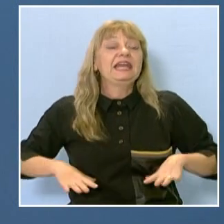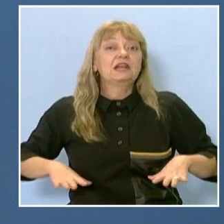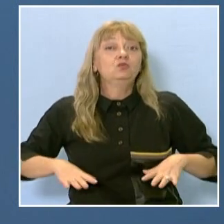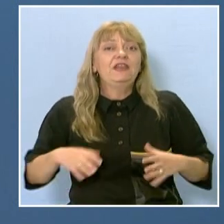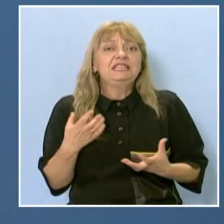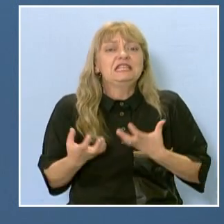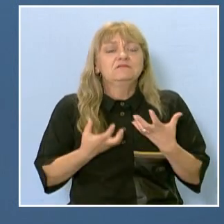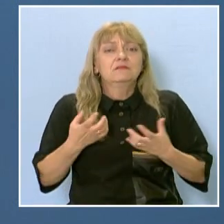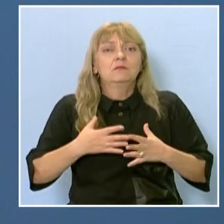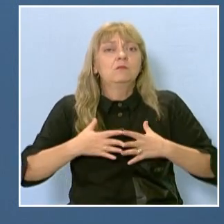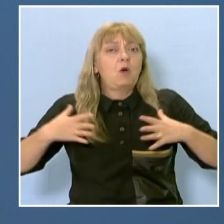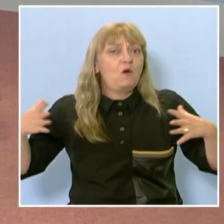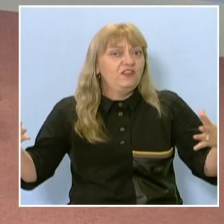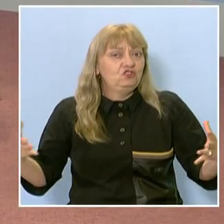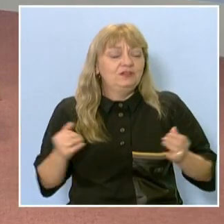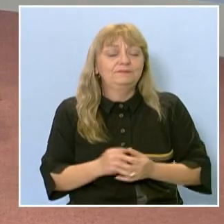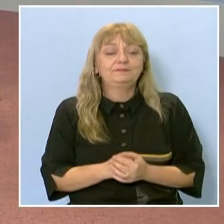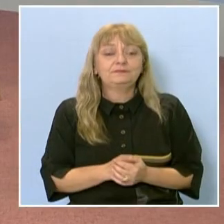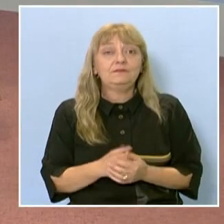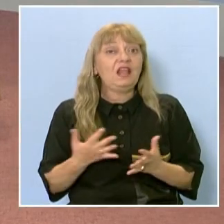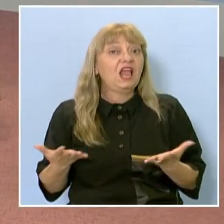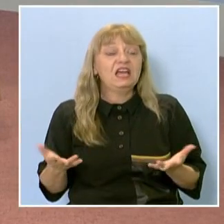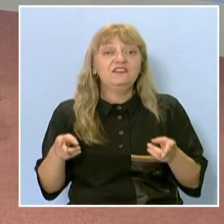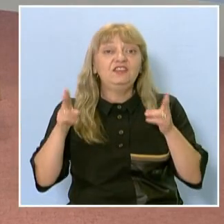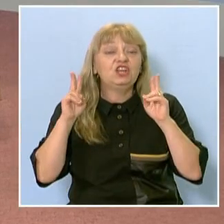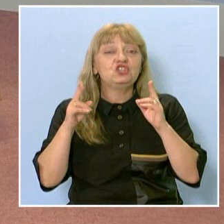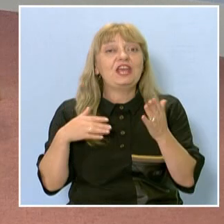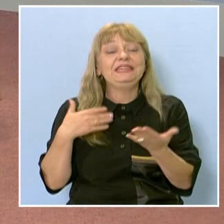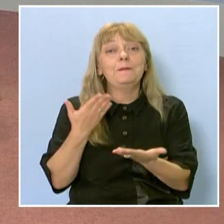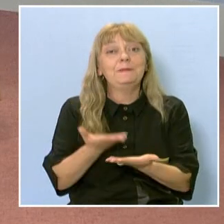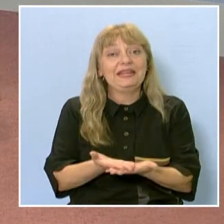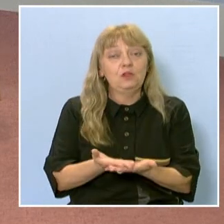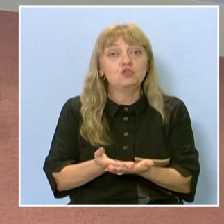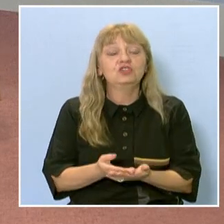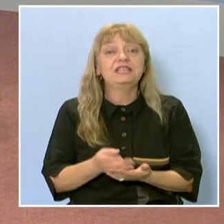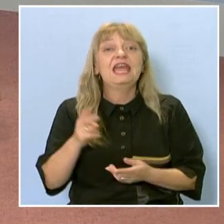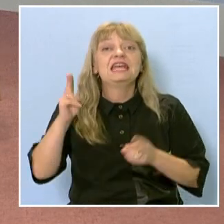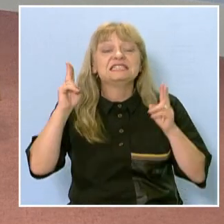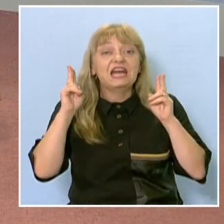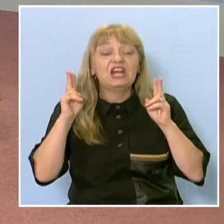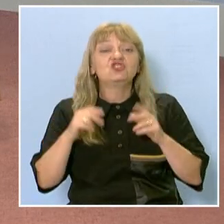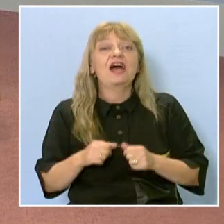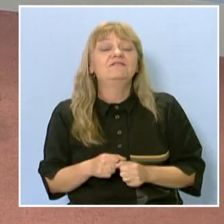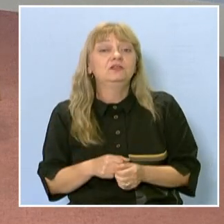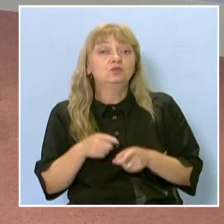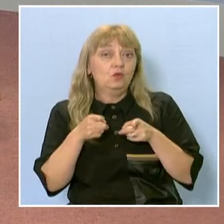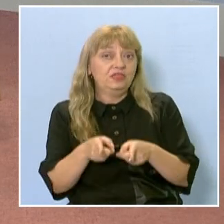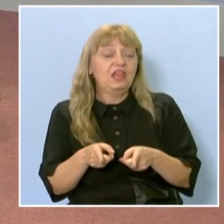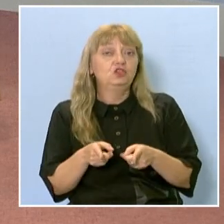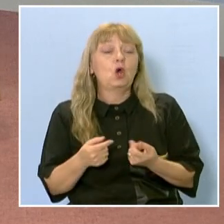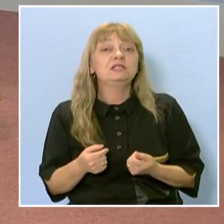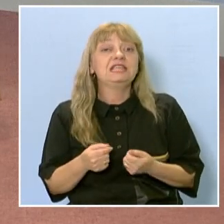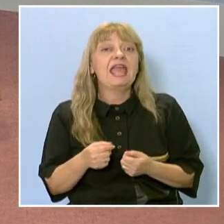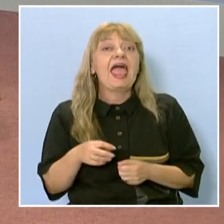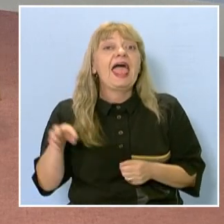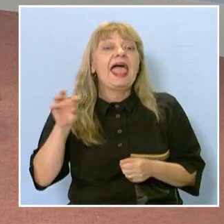повече. Какви решения предложихте за разрешаването на този екологичен